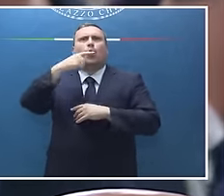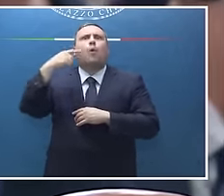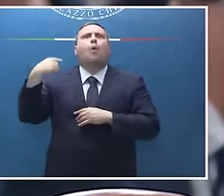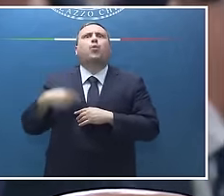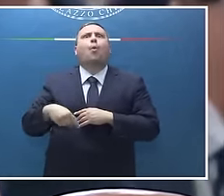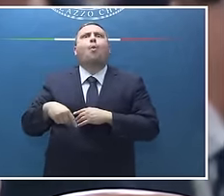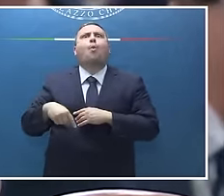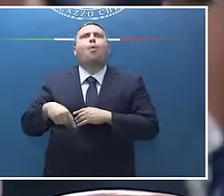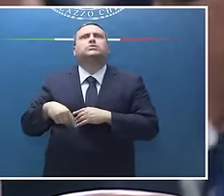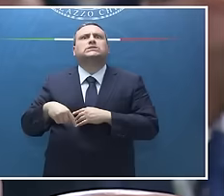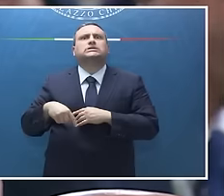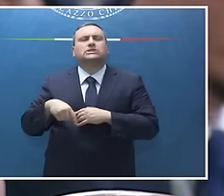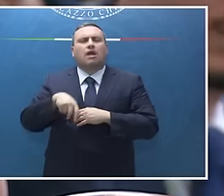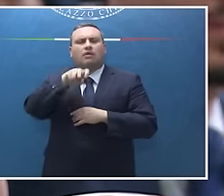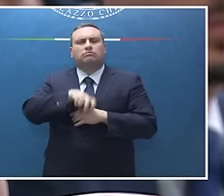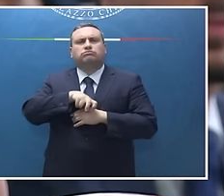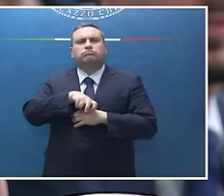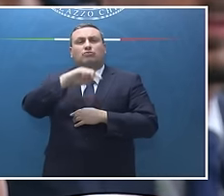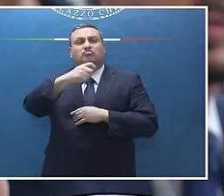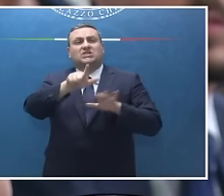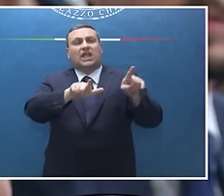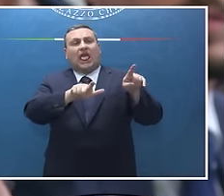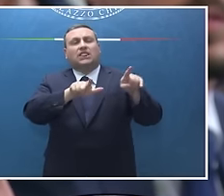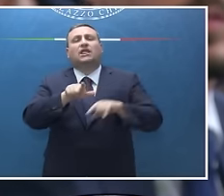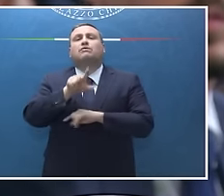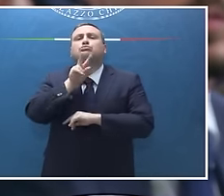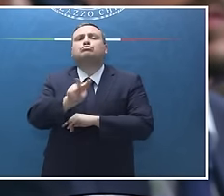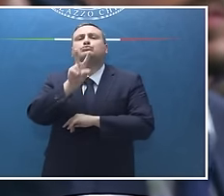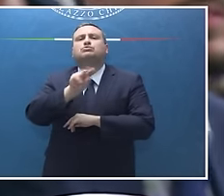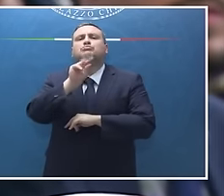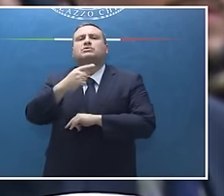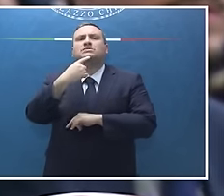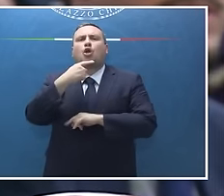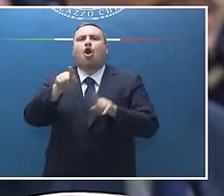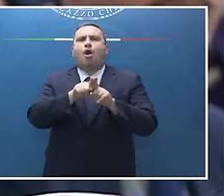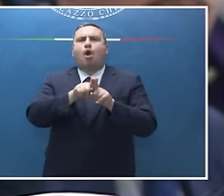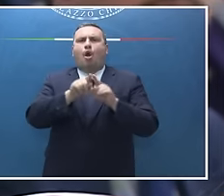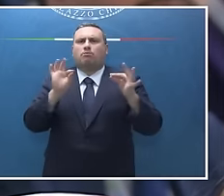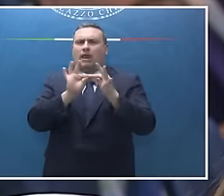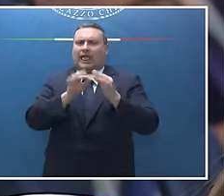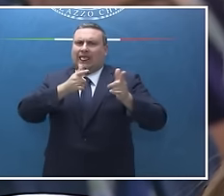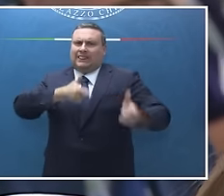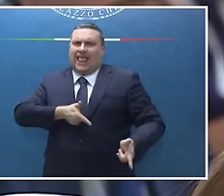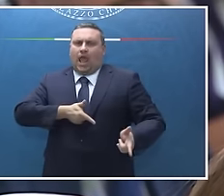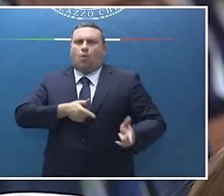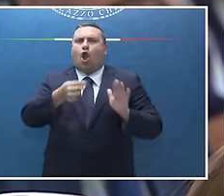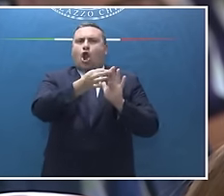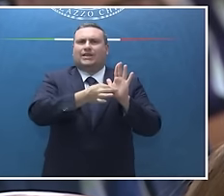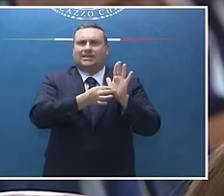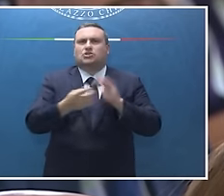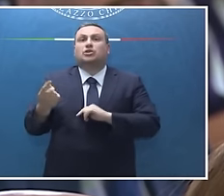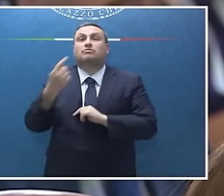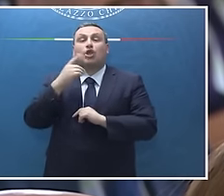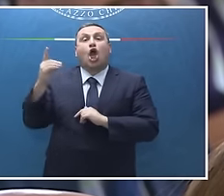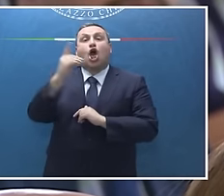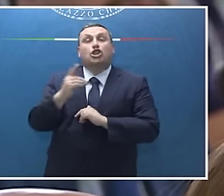del G7, ha posto le condizioni della tregua. Ritiro delle truppe ucraine dai territori del